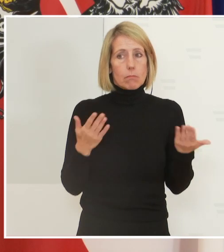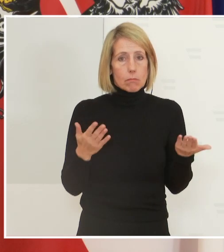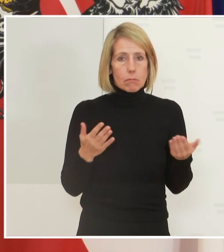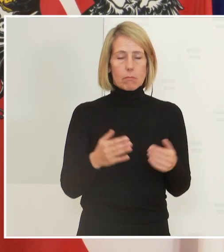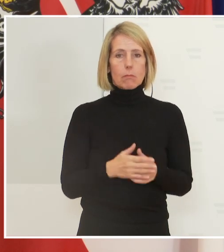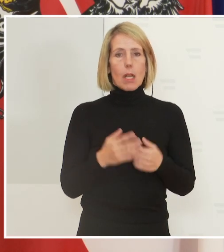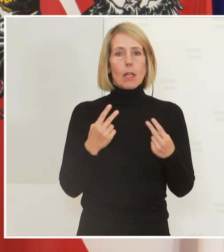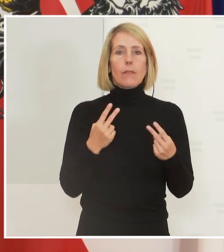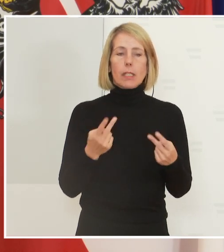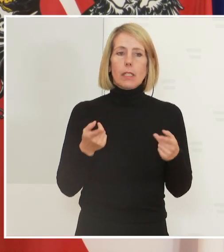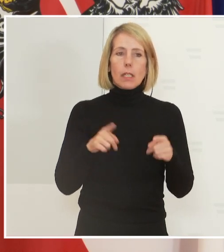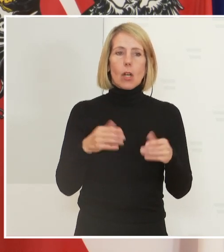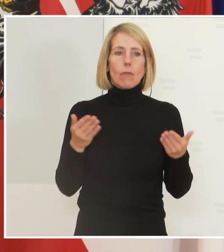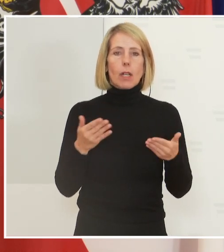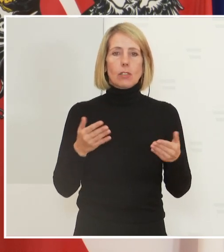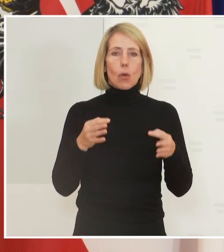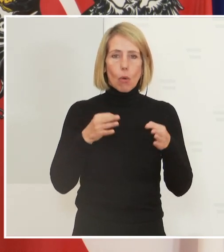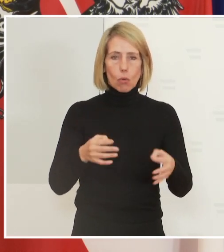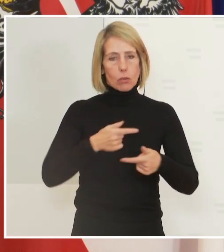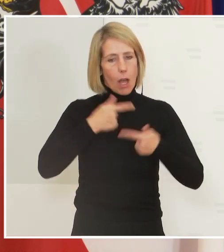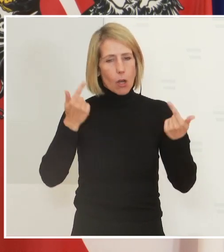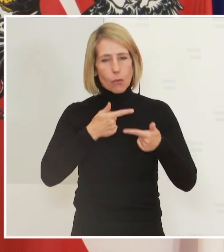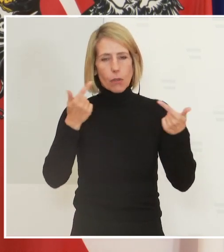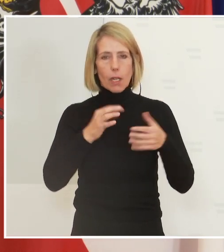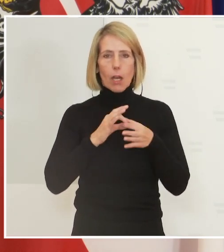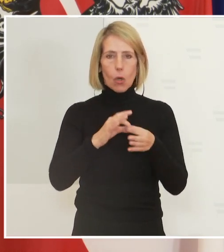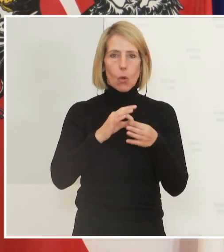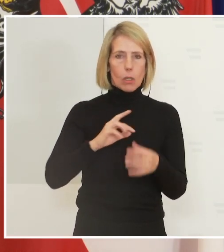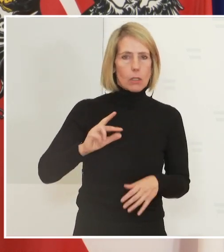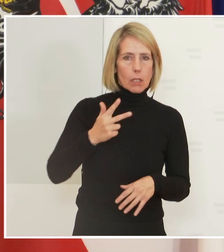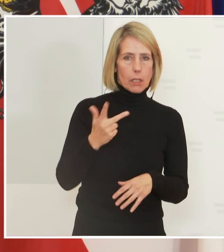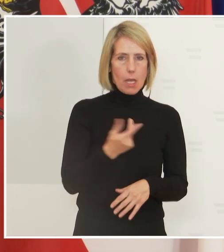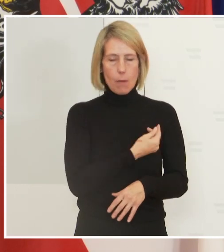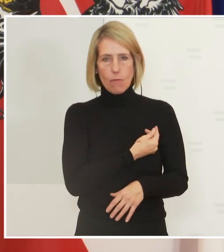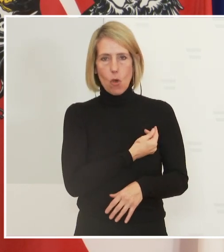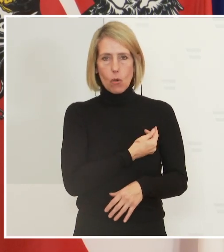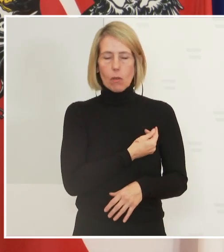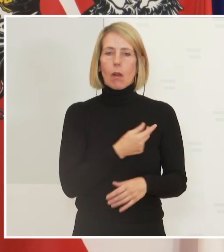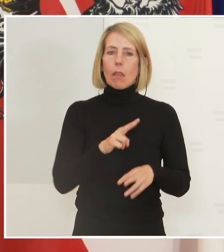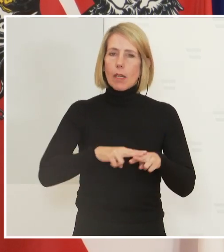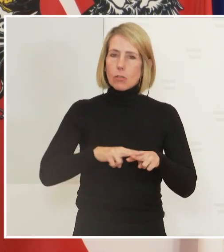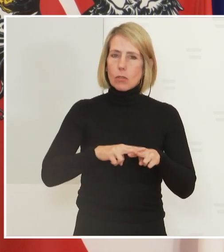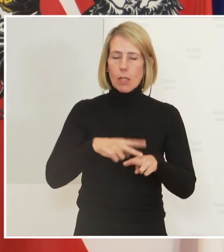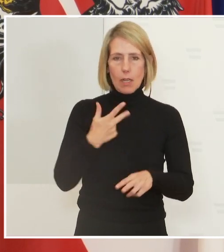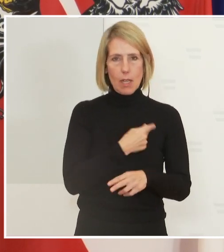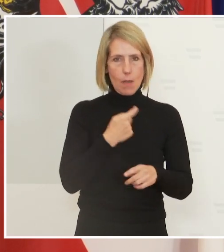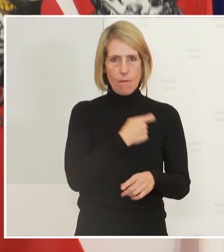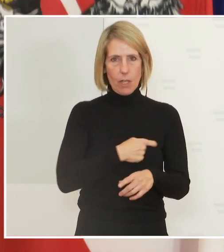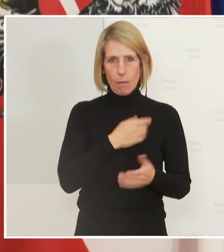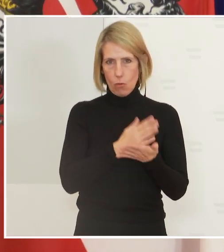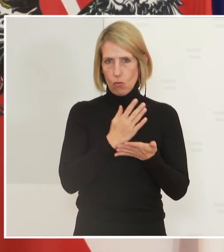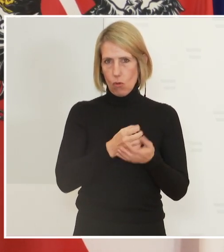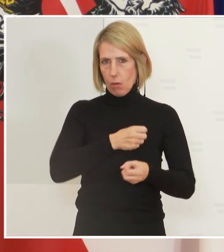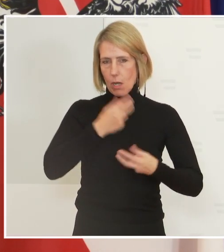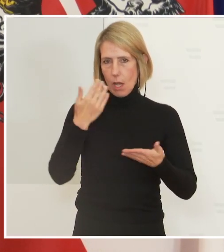Wichtig sind auch gute Aufklärungen, was den dritten Stich betrifft. Das nationale Impfgremium hat klare Regeln herausgegeben.